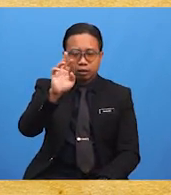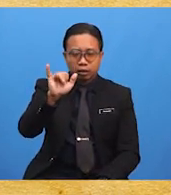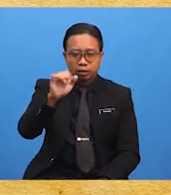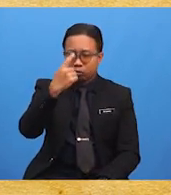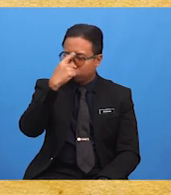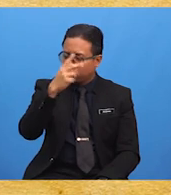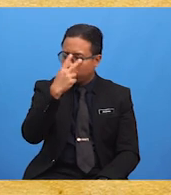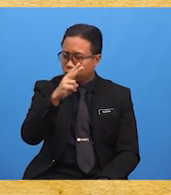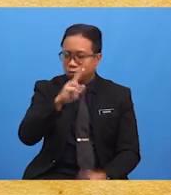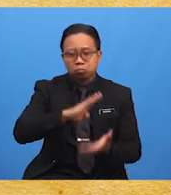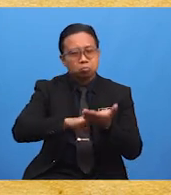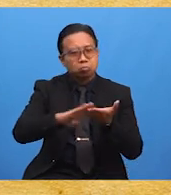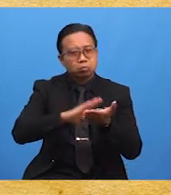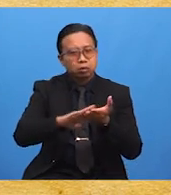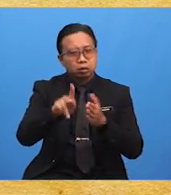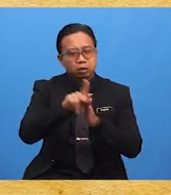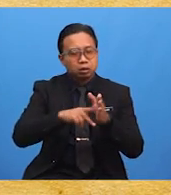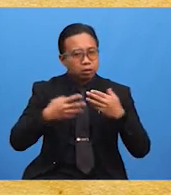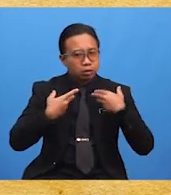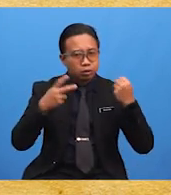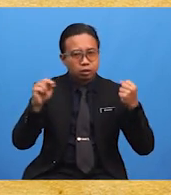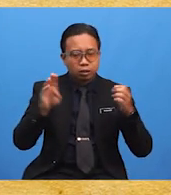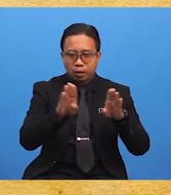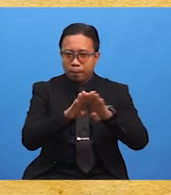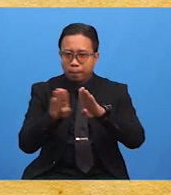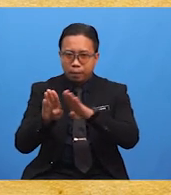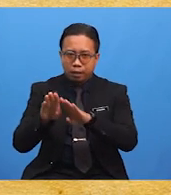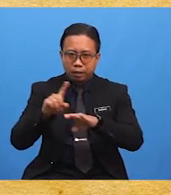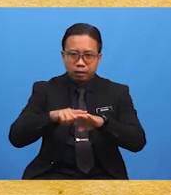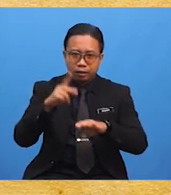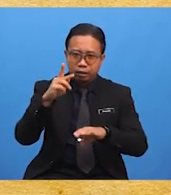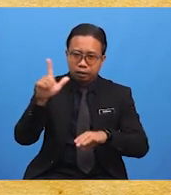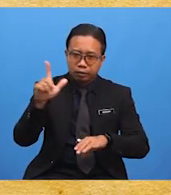kebersihan dan kesihatan bandar di Kuala Lumpur.